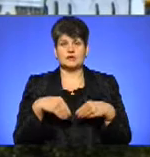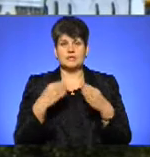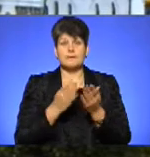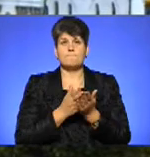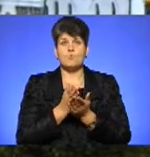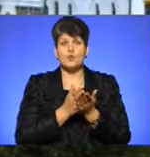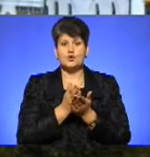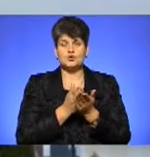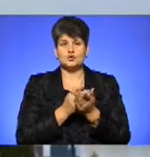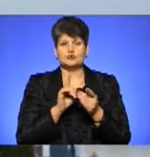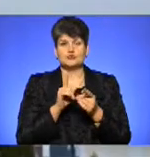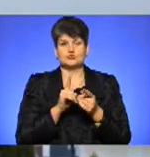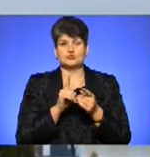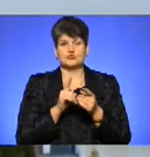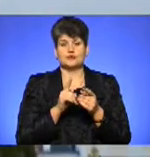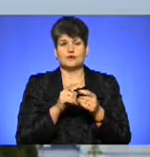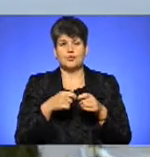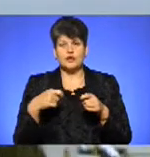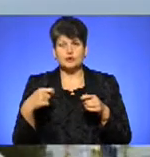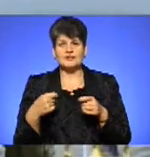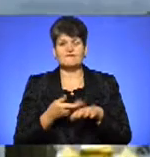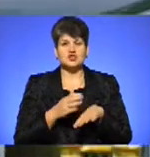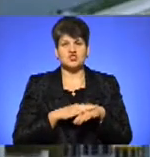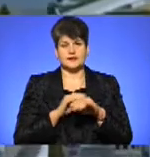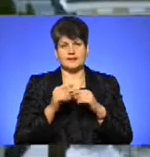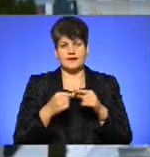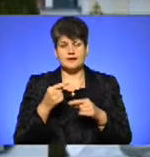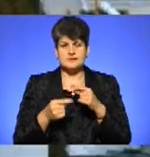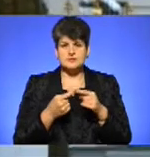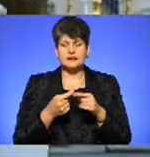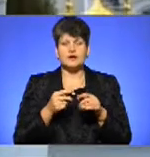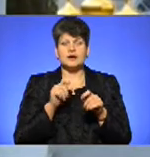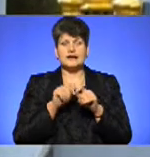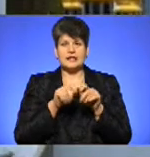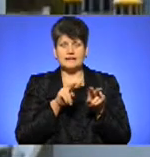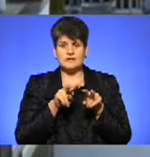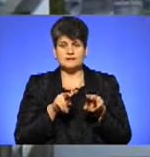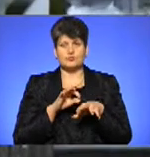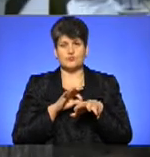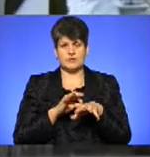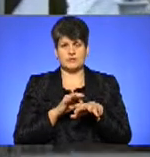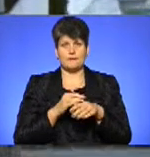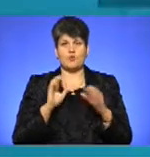послуги, що спричинило тяжкі наслідки. Процесуальне керівництво здійснюється прокуратурою області.